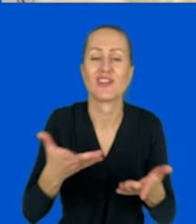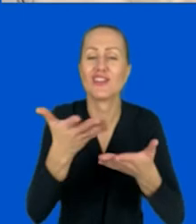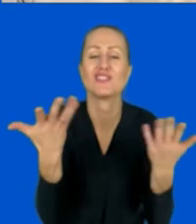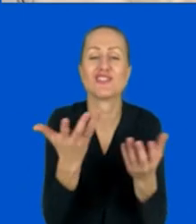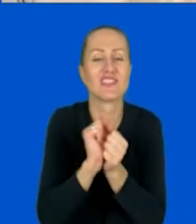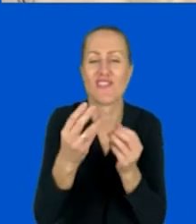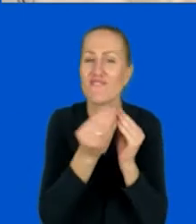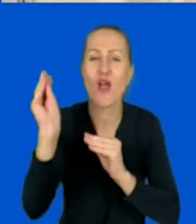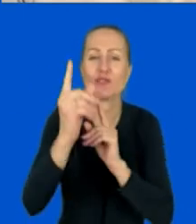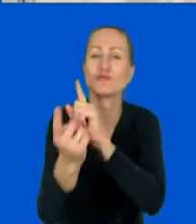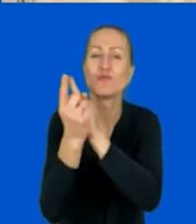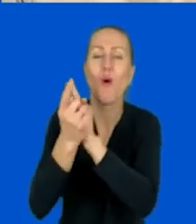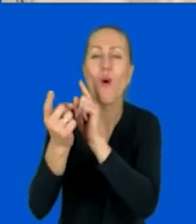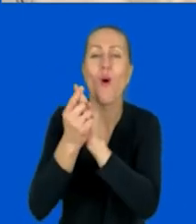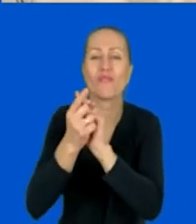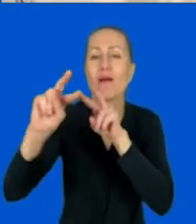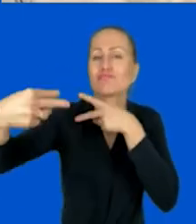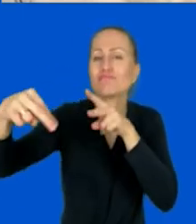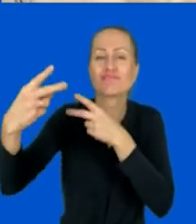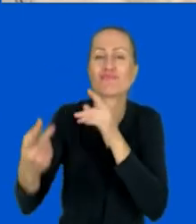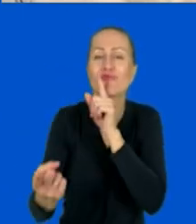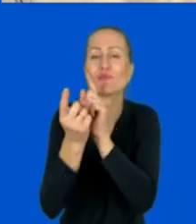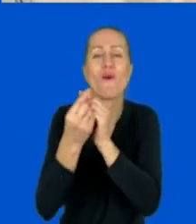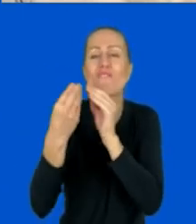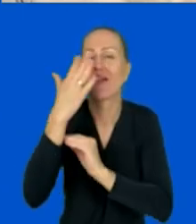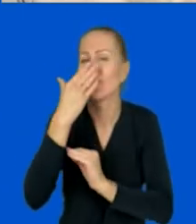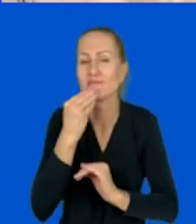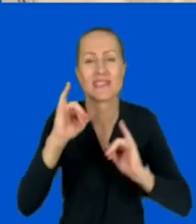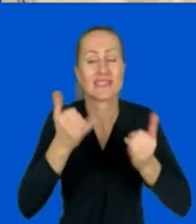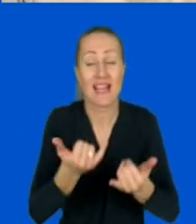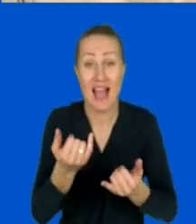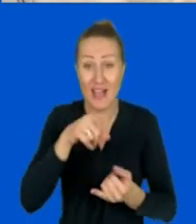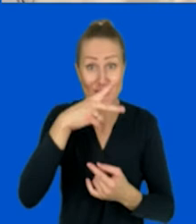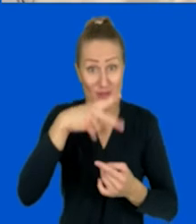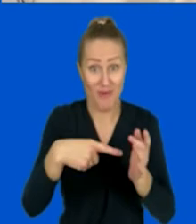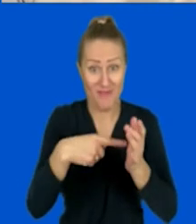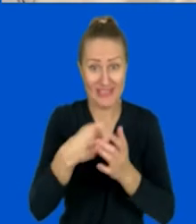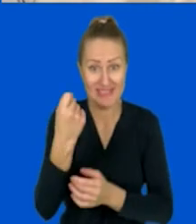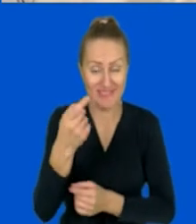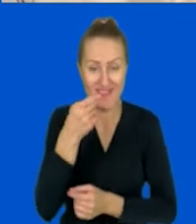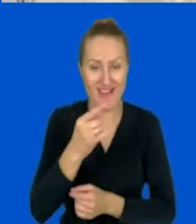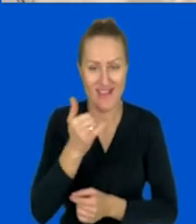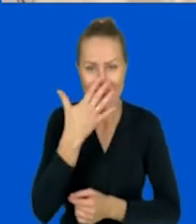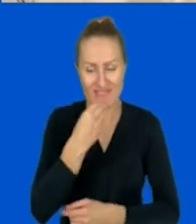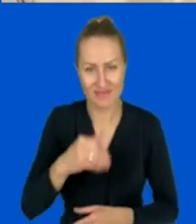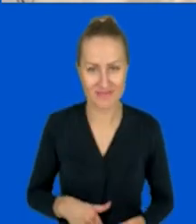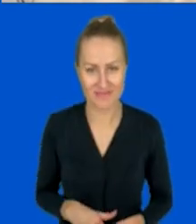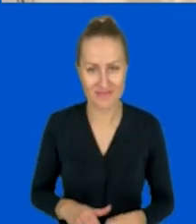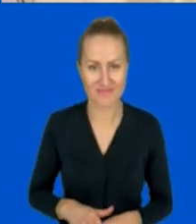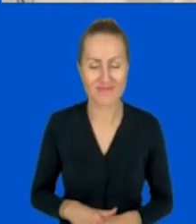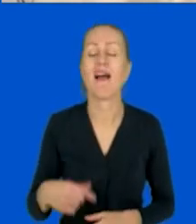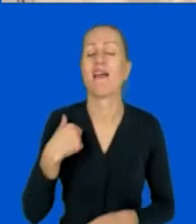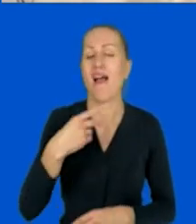większość waszych spotkań online i jak będziemy mogli, o, zobaczycie zaraz na ekranie. Widzę już